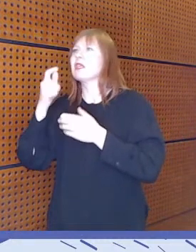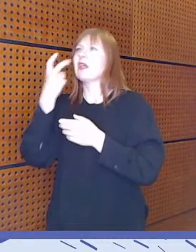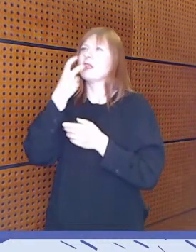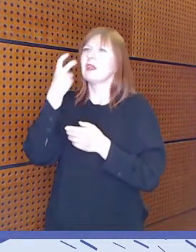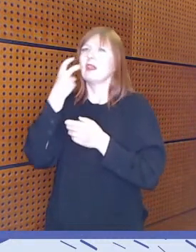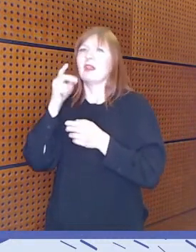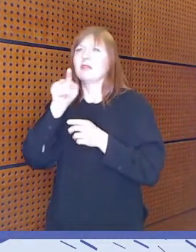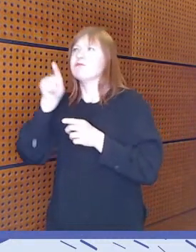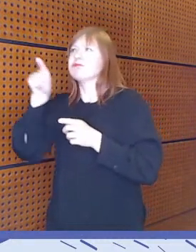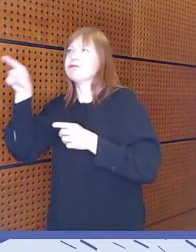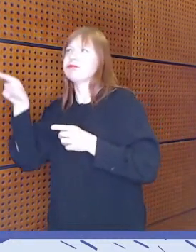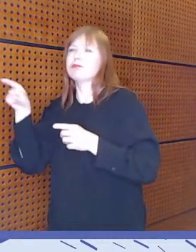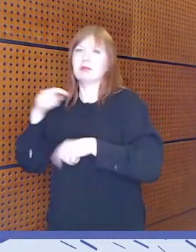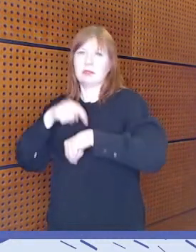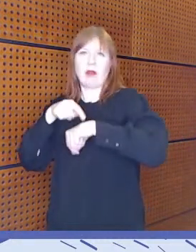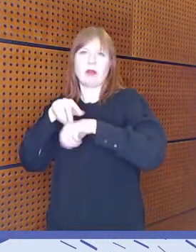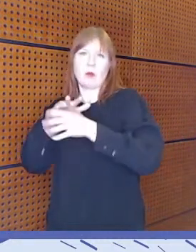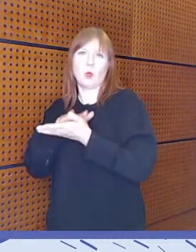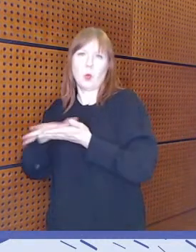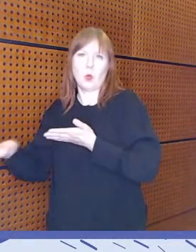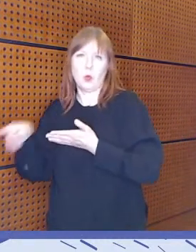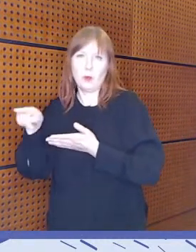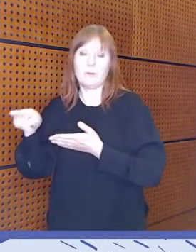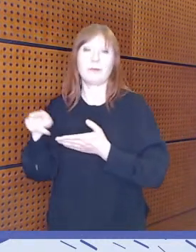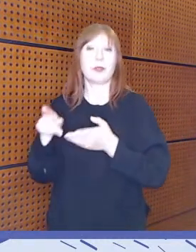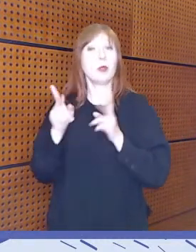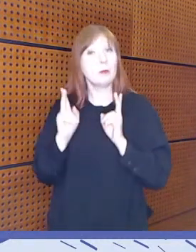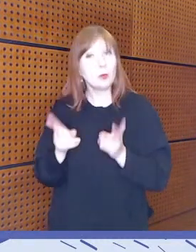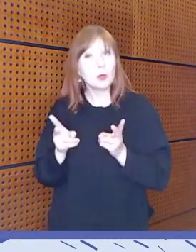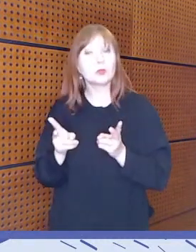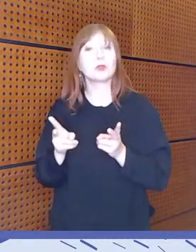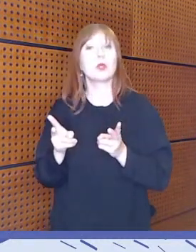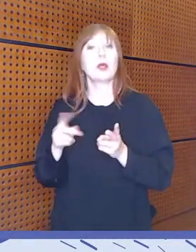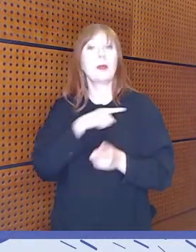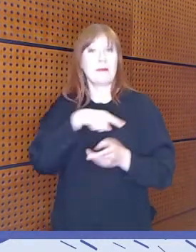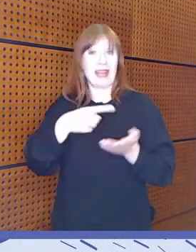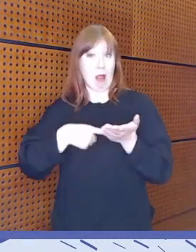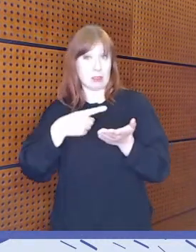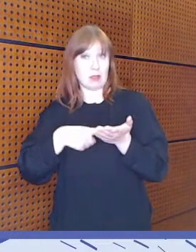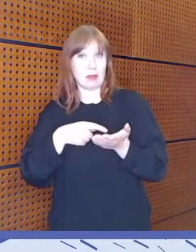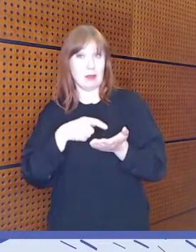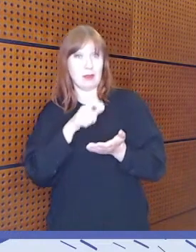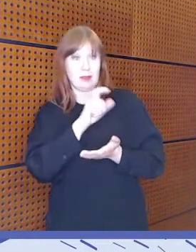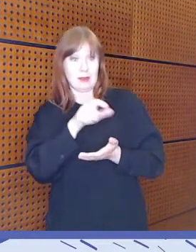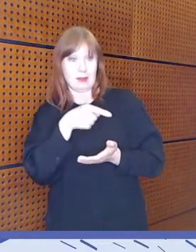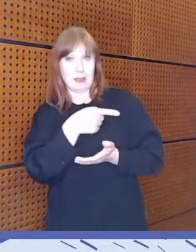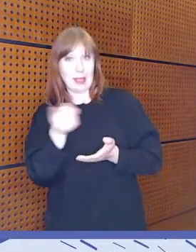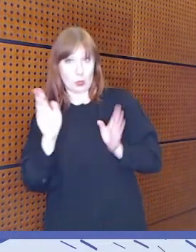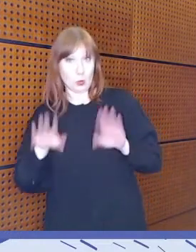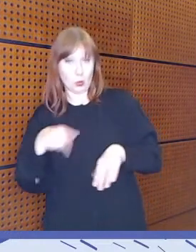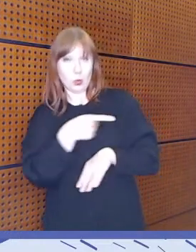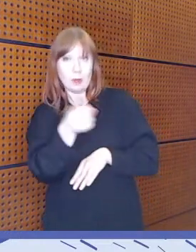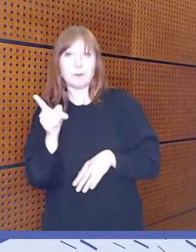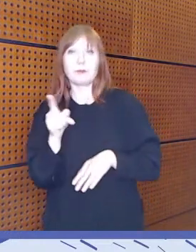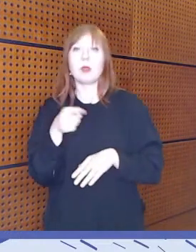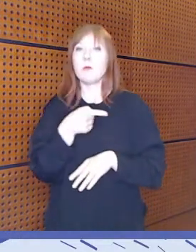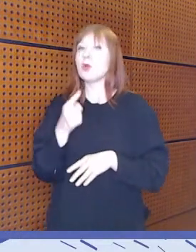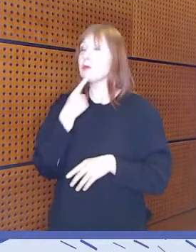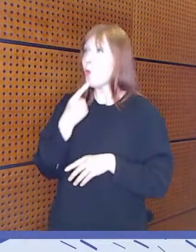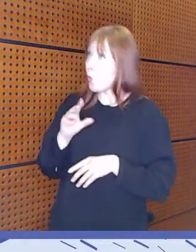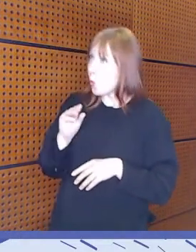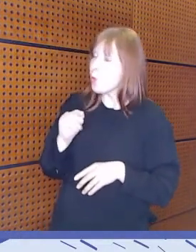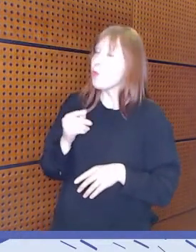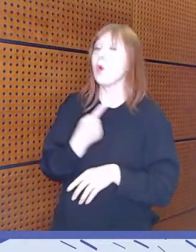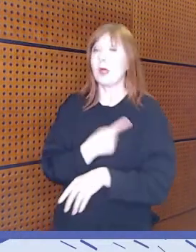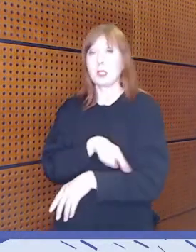etsimiseen. Ja käytännössä esimerkiksi, vaikka monet meidän haastateltavat kyllä kokia, että heidän toimintansa on ihan hyvinkin resurssoitua,